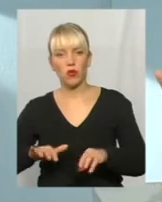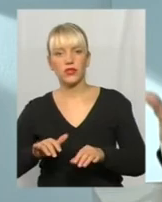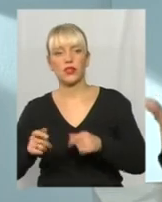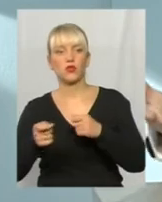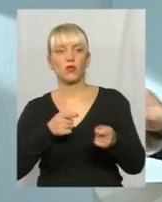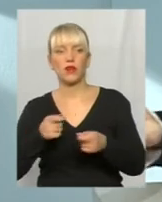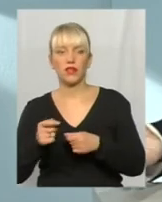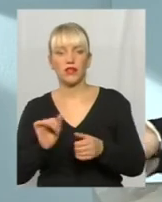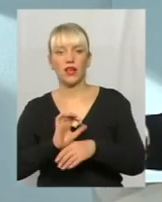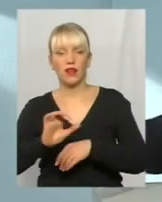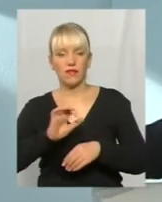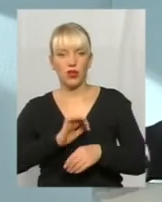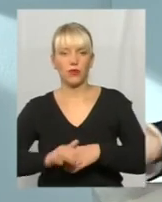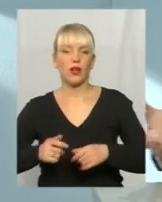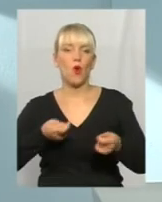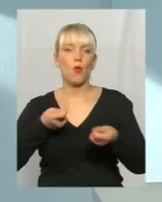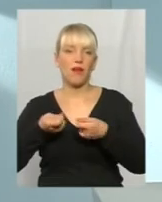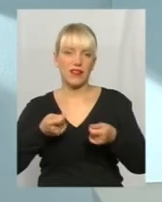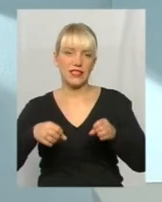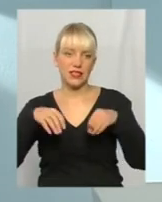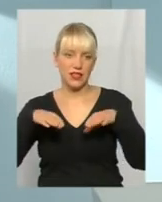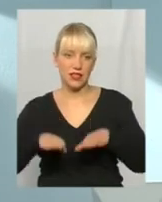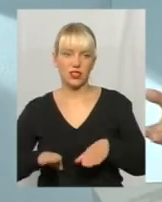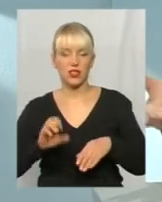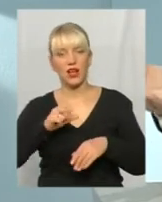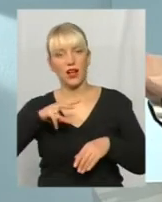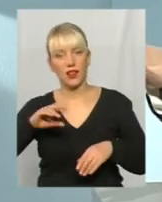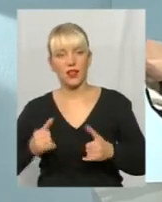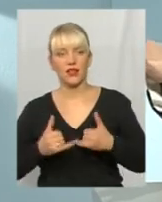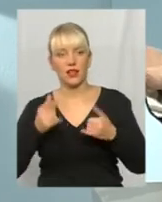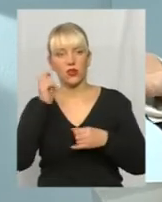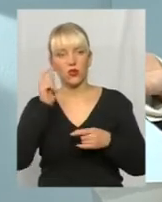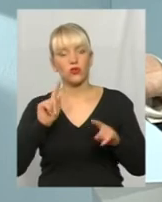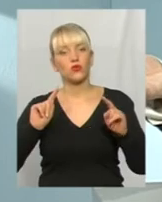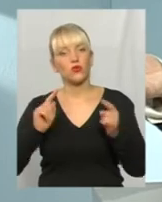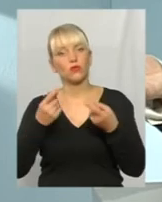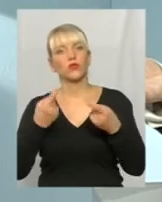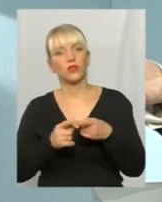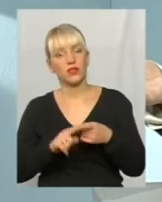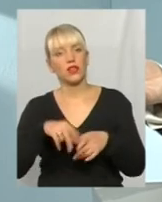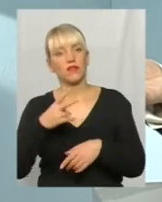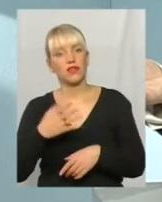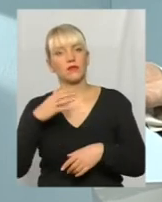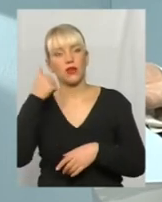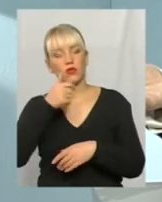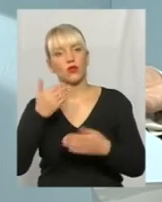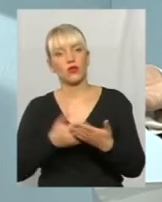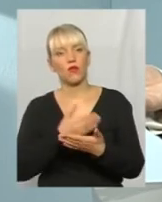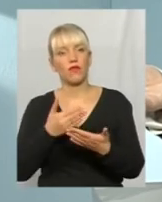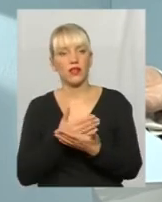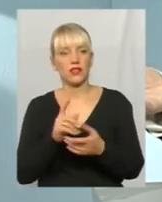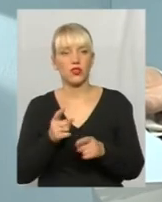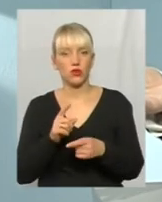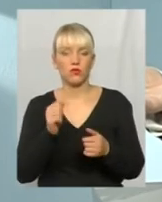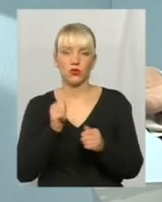вироблення управлінських рішень. Але для України це чомусь 25 років, а зараз новація. Чомусь всі